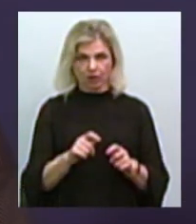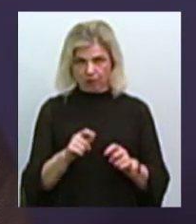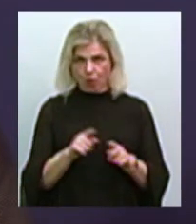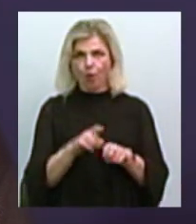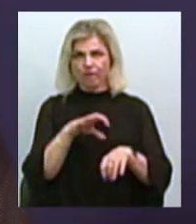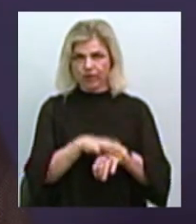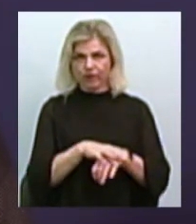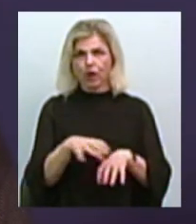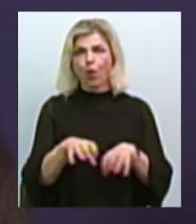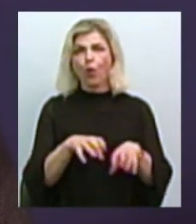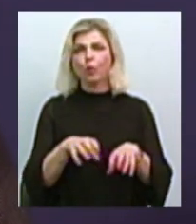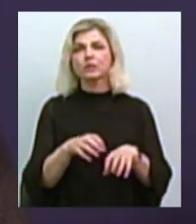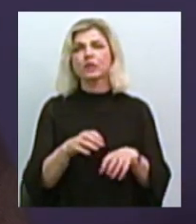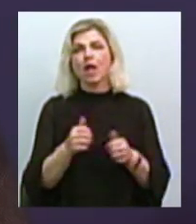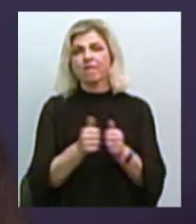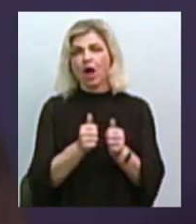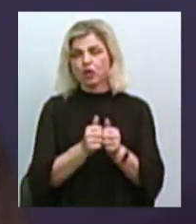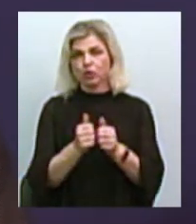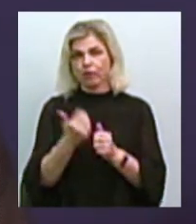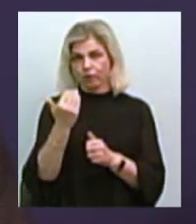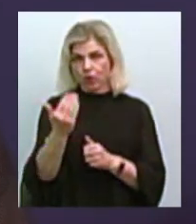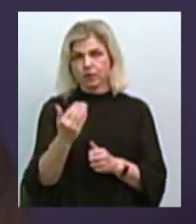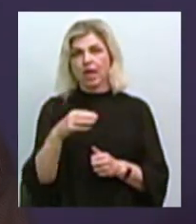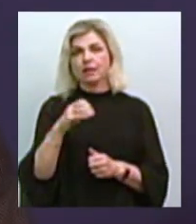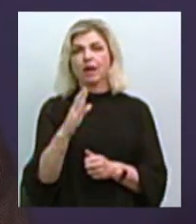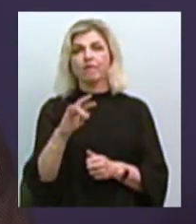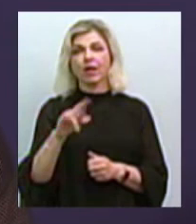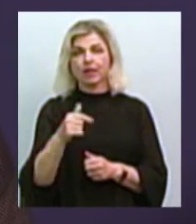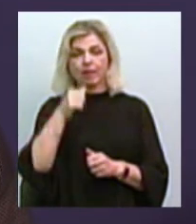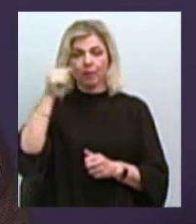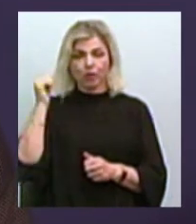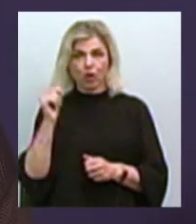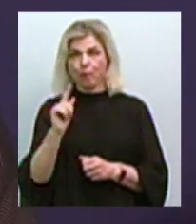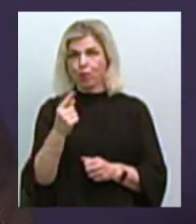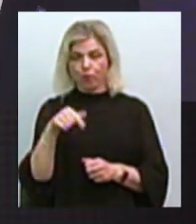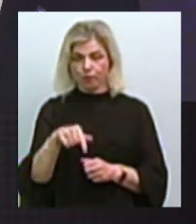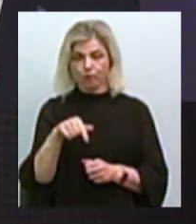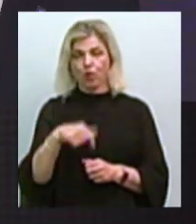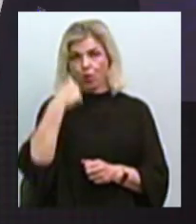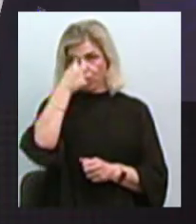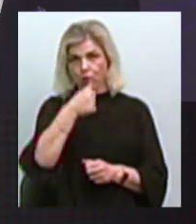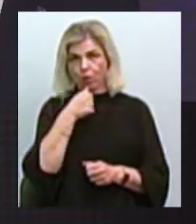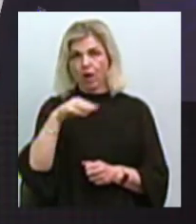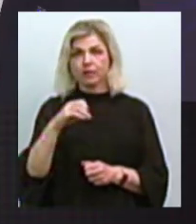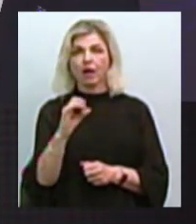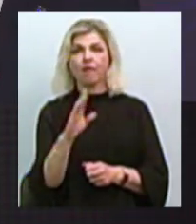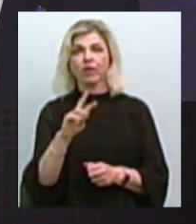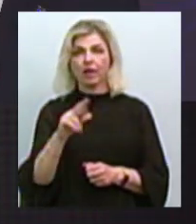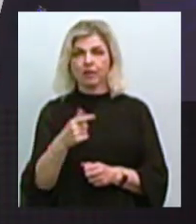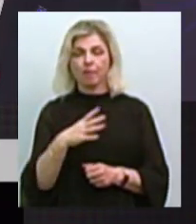серед вашого найближчого оточення у травні минулого року, бо у травні вже цього року було затримано за